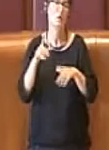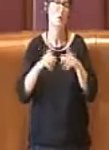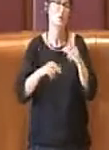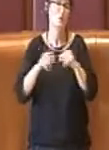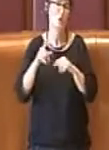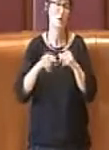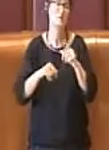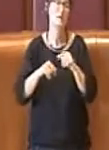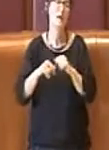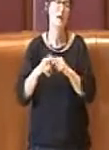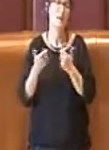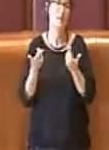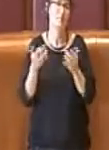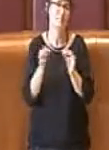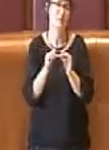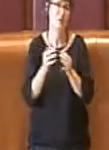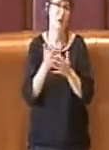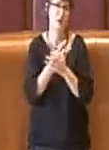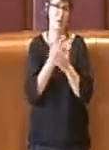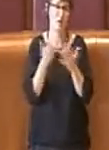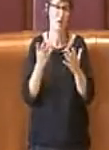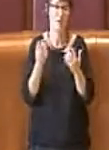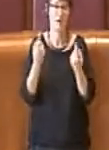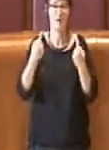anticipando con questa anche la nostra dichiarazione di voto. Grazie.